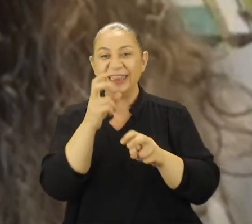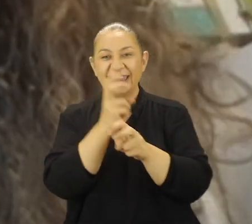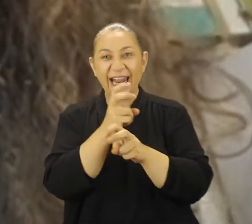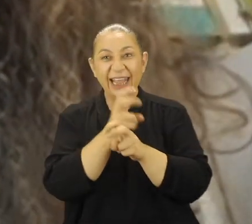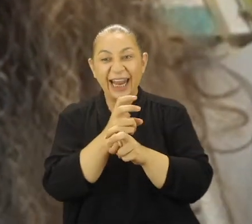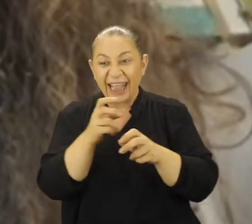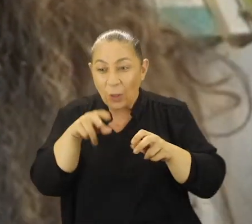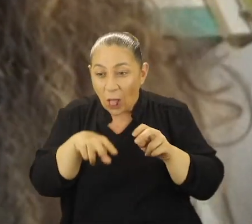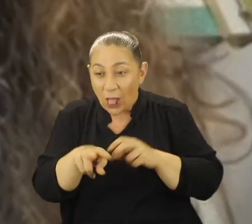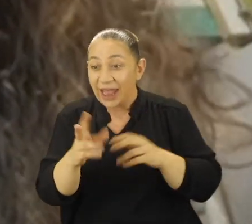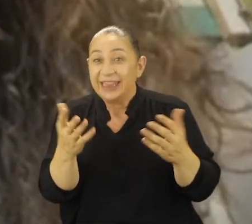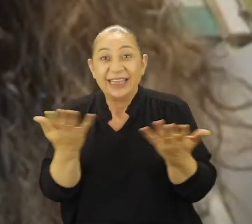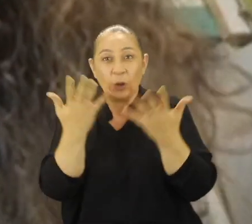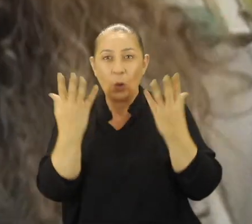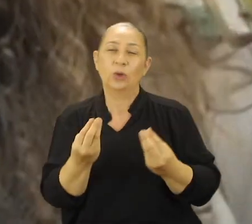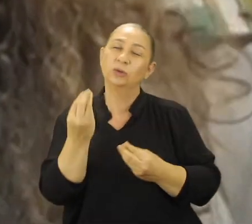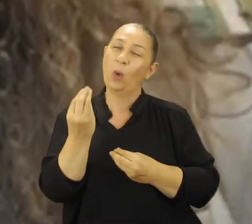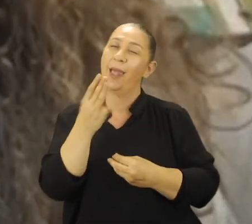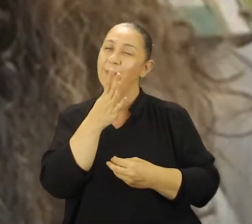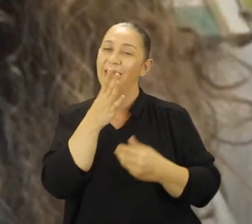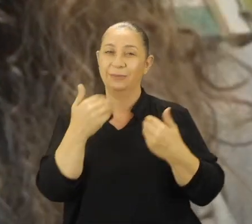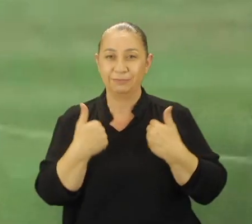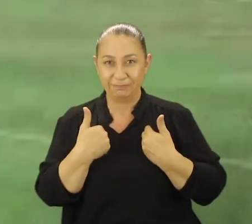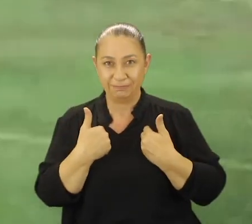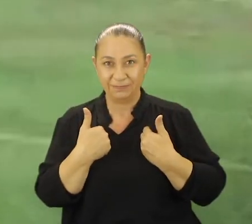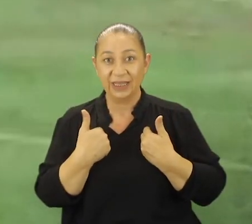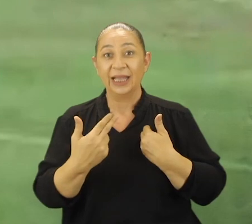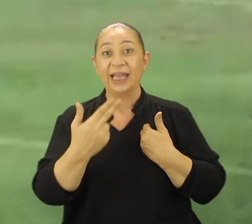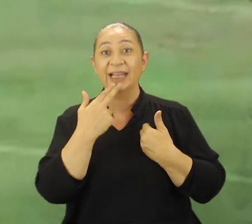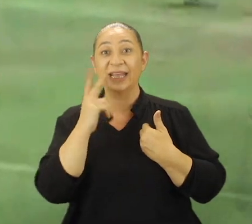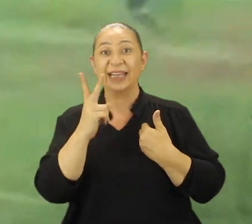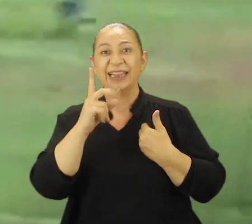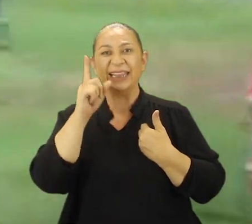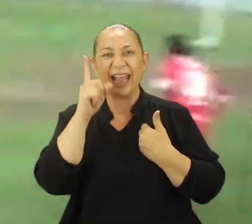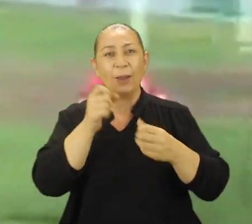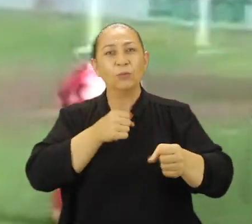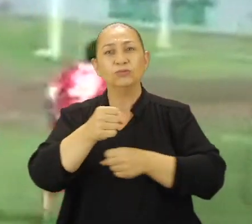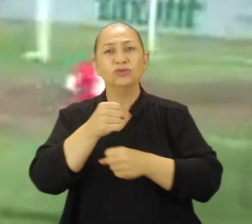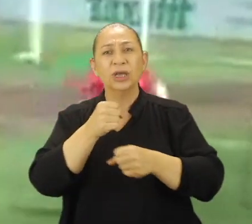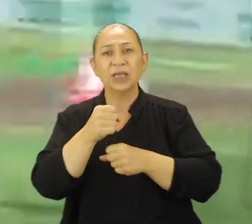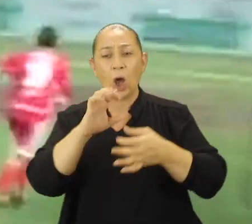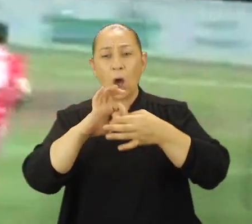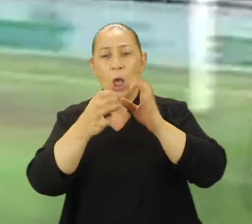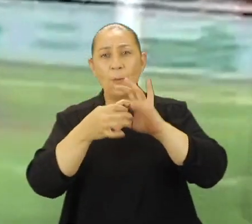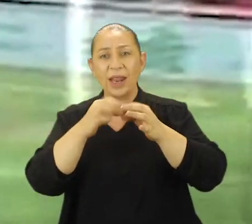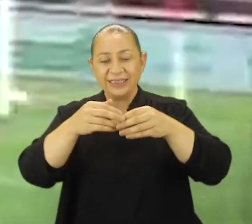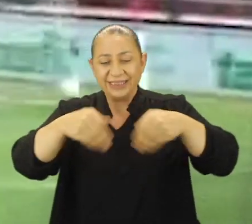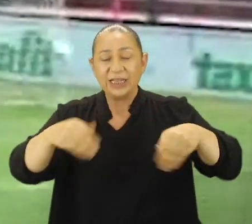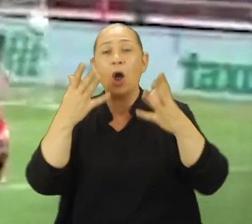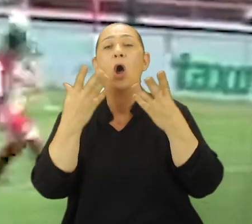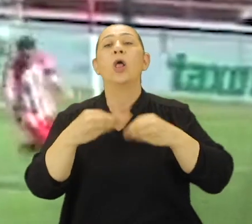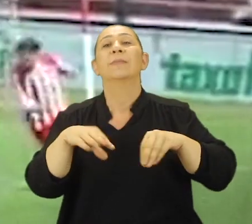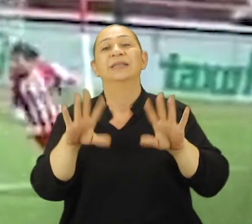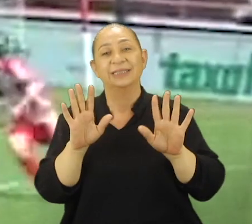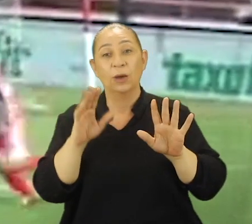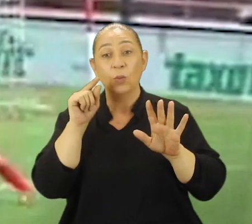tehlikeli suların nasıl olduğunu çok iyi bilenlerdenim. Kadınların tek mücadelesinin olimpiyatlarla sınırlı